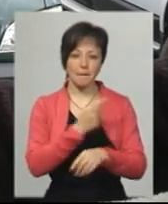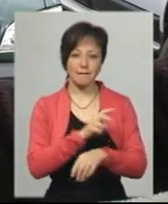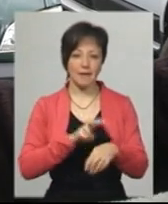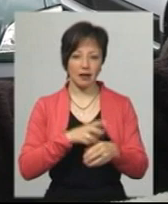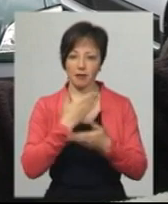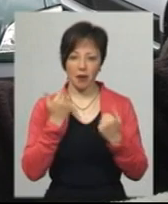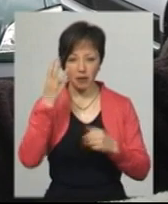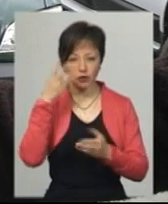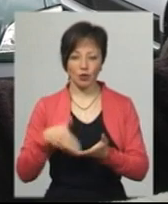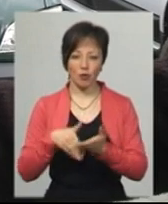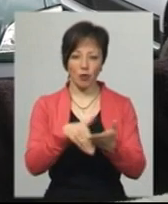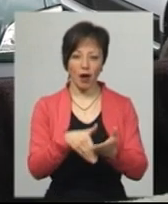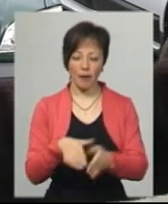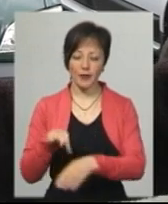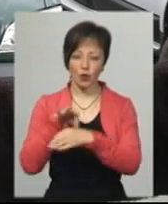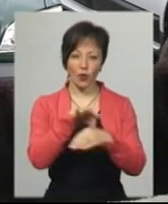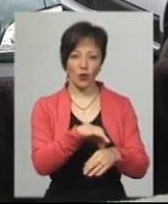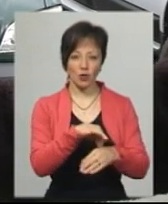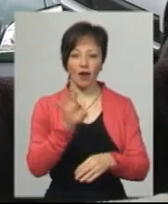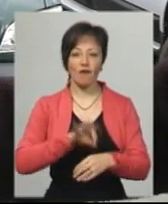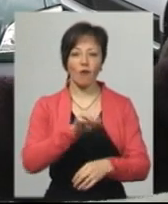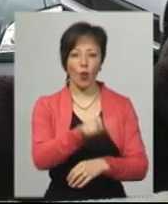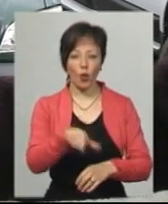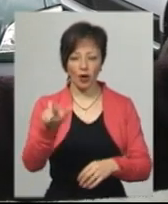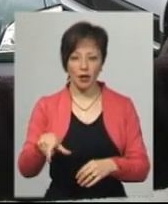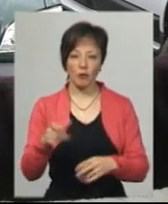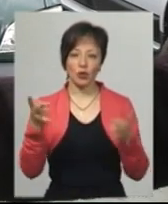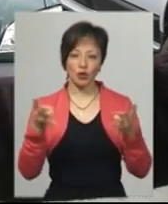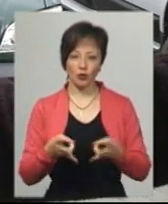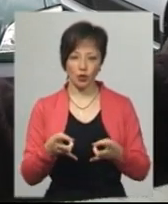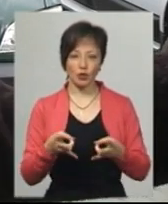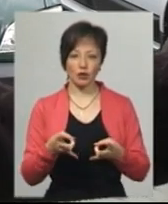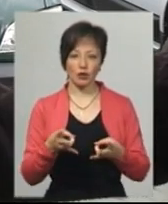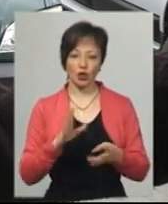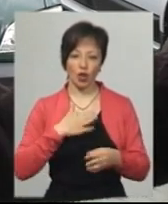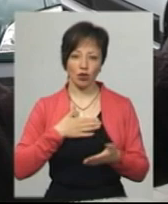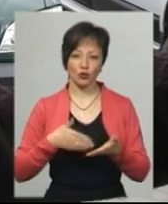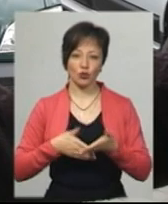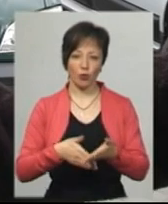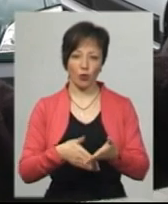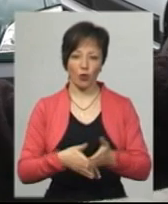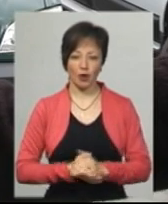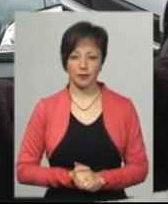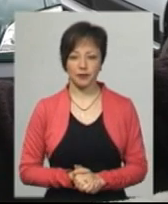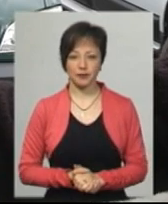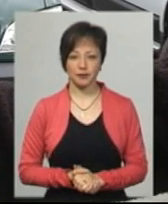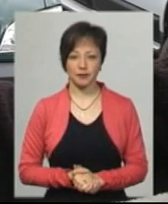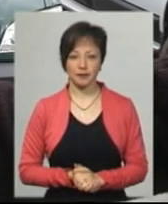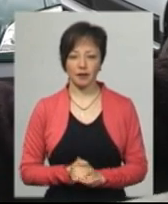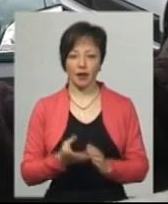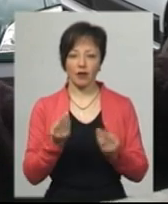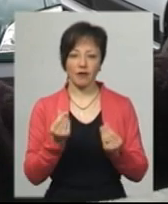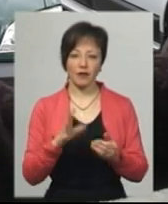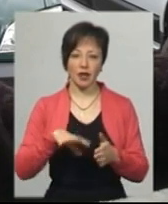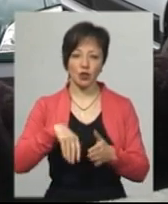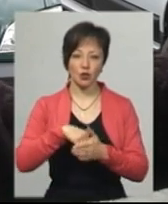Хмельницькому допомагаємо довозити хворих і пацієнтів, які потребують нашої допомоги. Фінансується воно